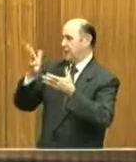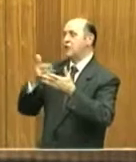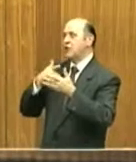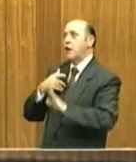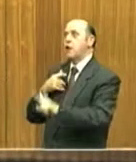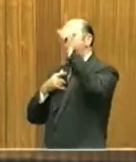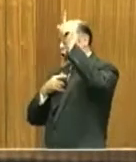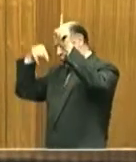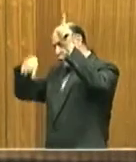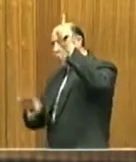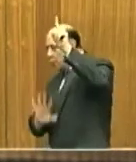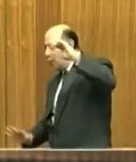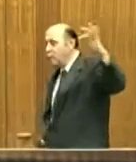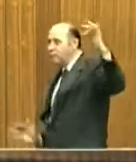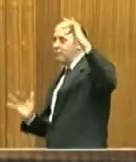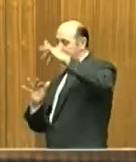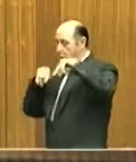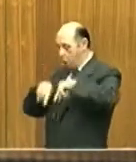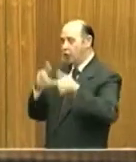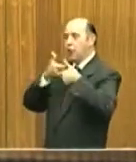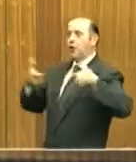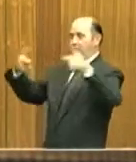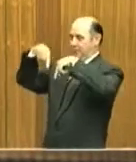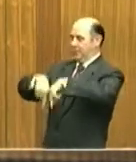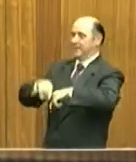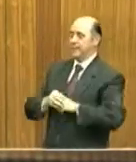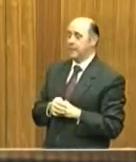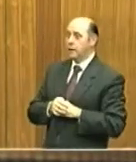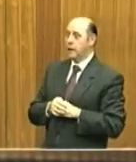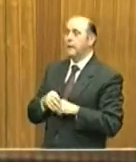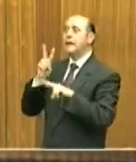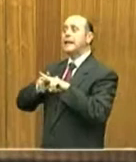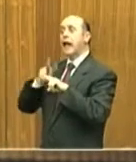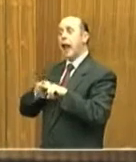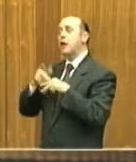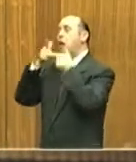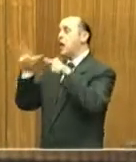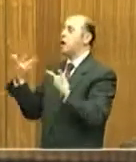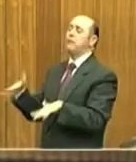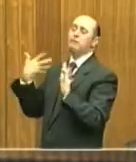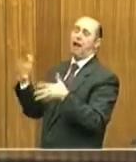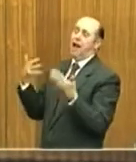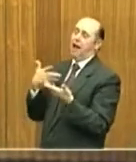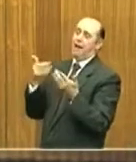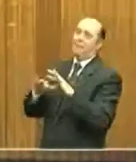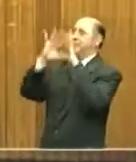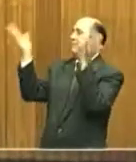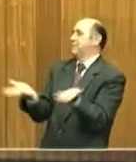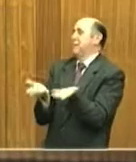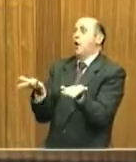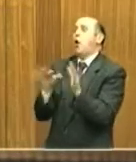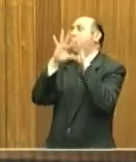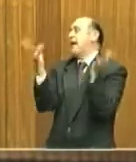nord e sud del Mediterraneo. L'italiano non come lingua superata dalla potenza omologante della